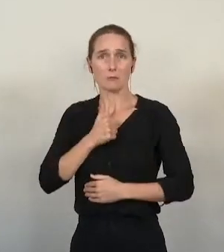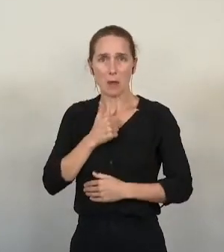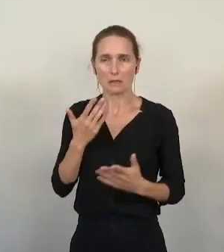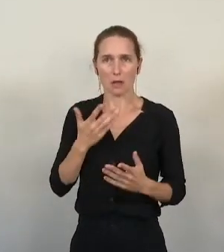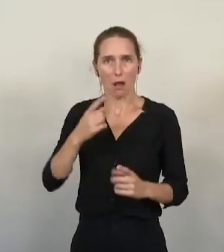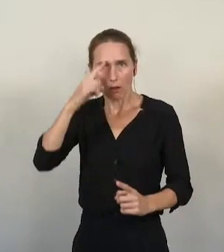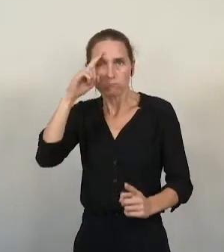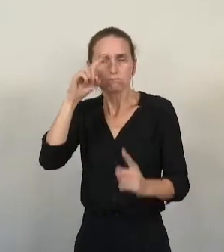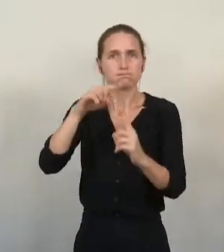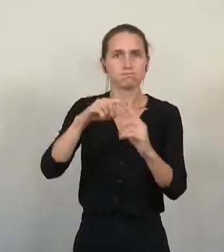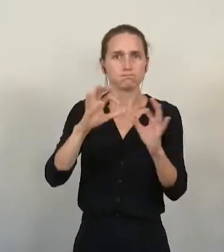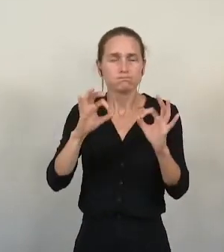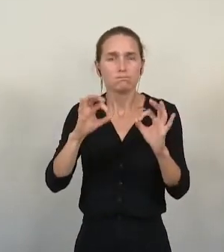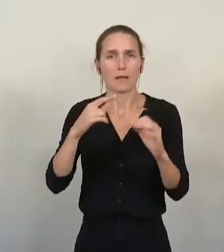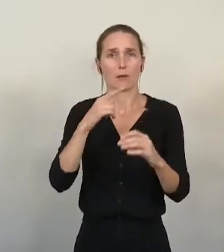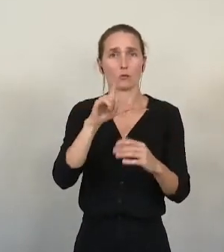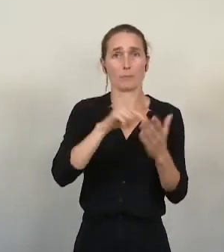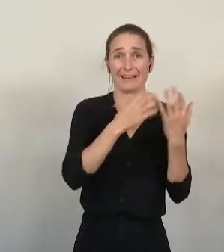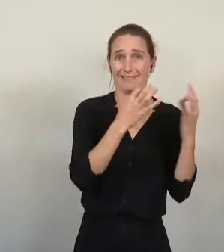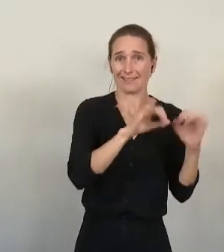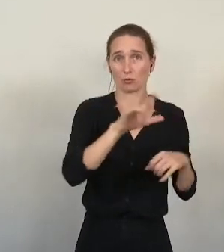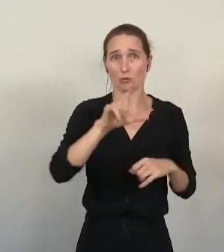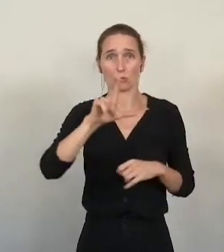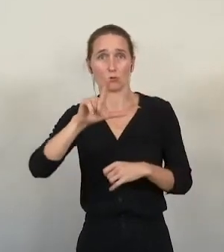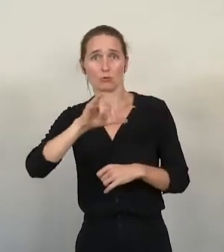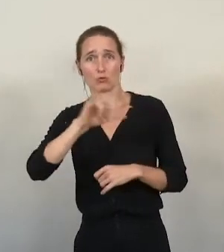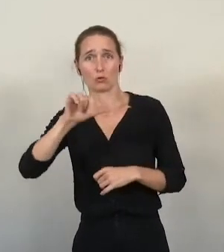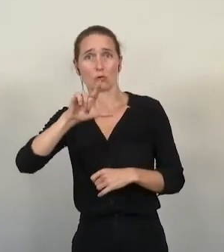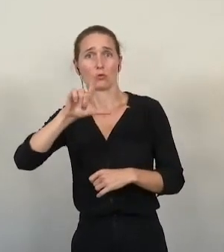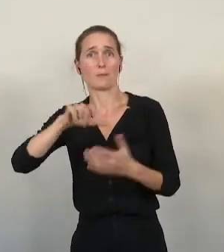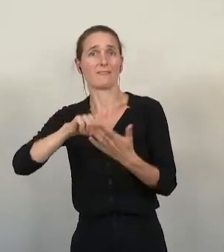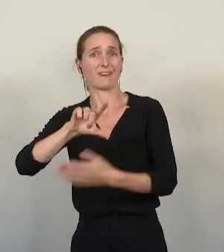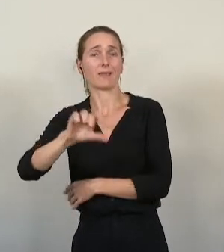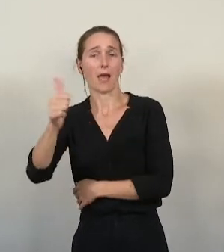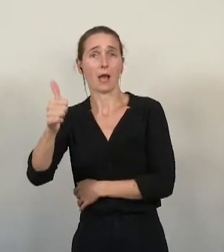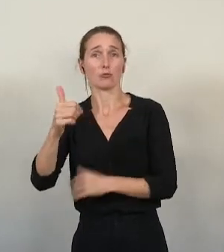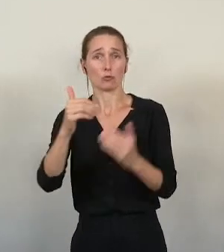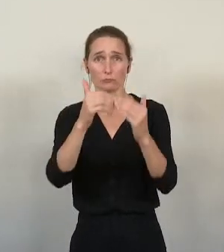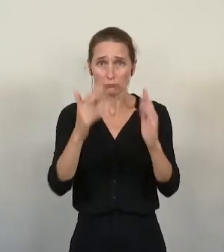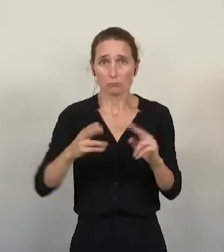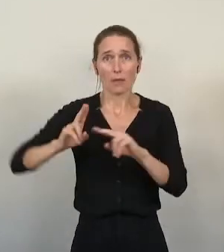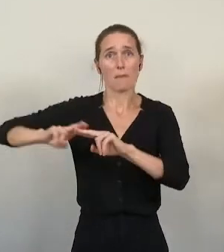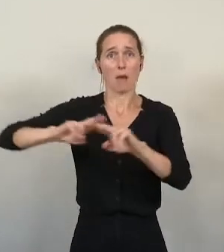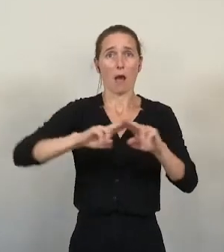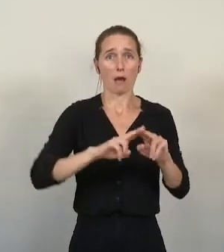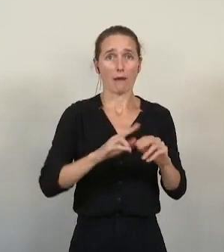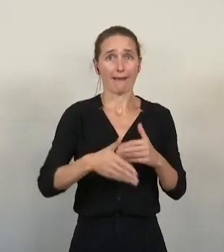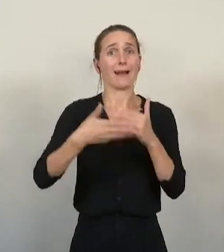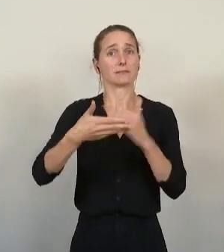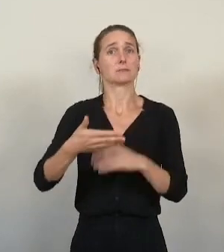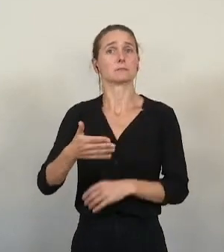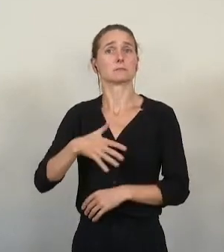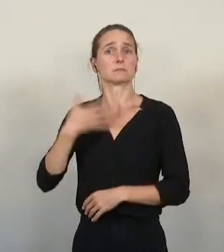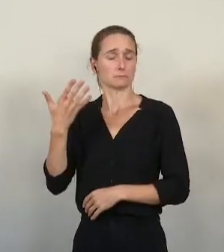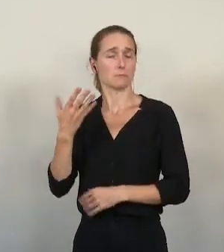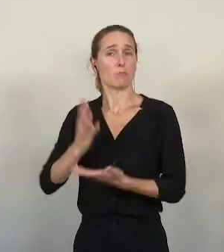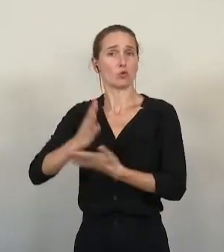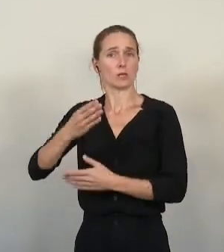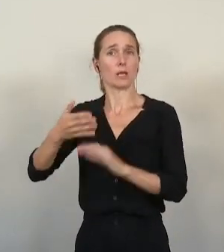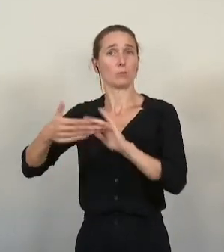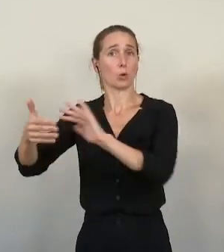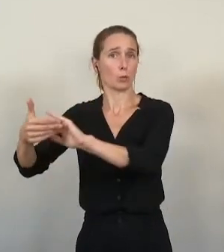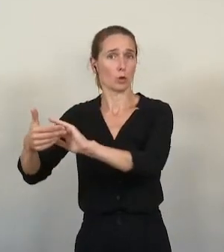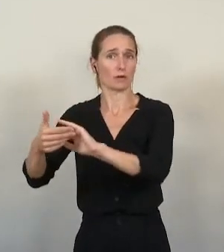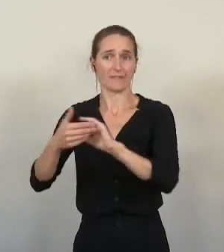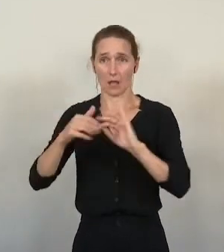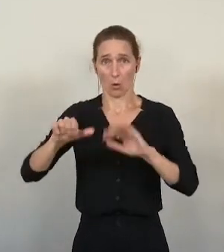2700 logements ont été rénovés en bénéficiant de Murmure. Vous conviendrez qu'en 11 ans,